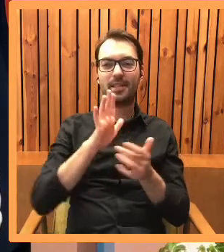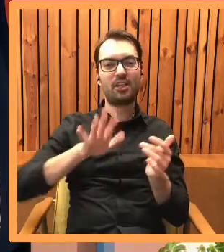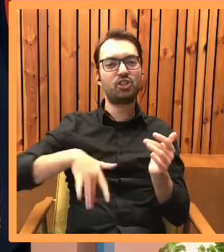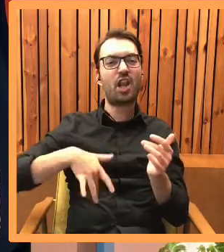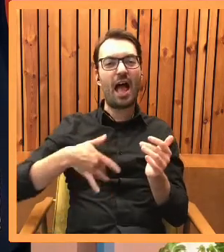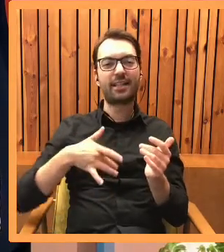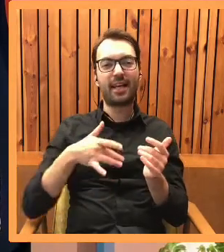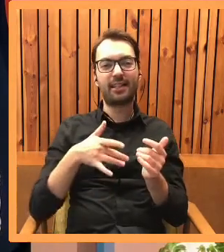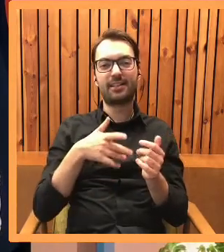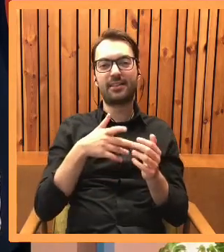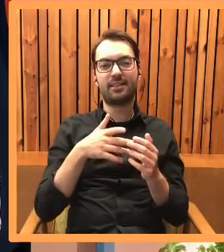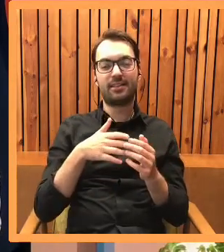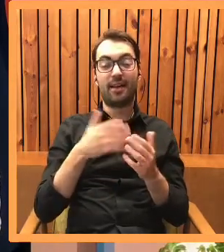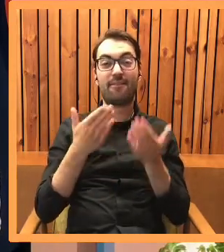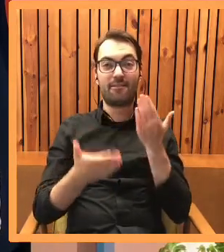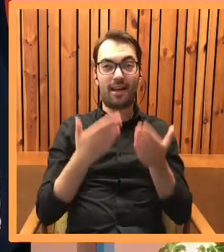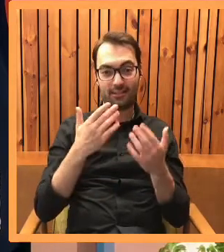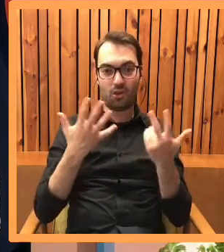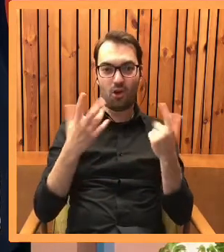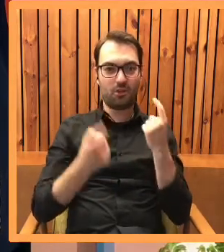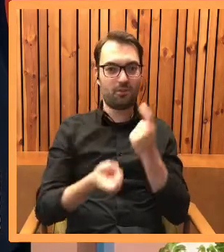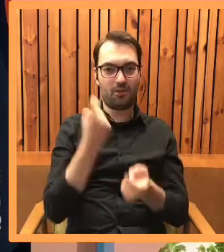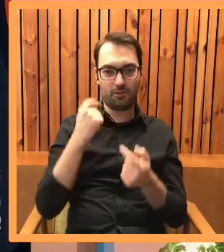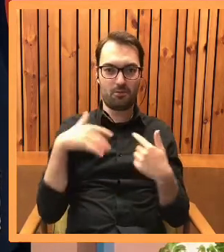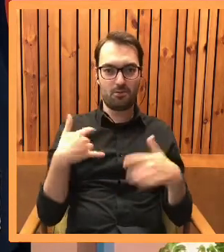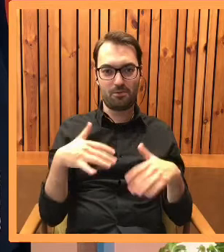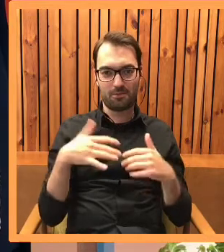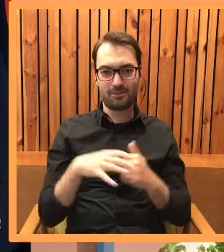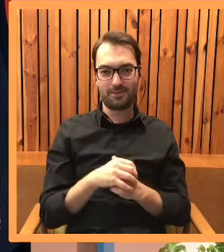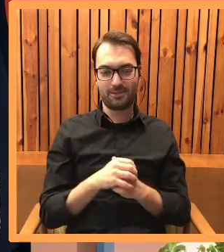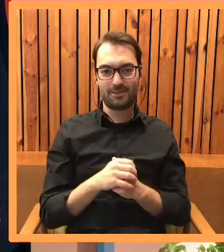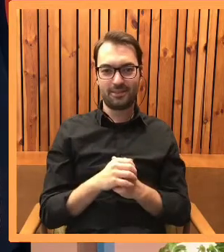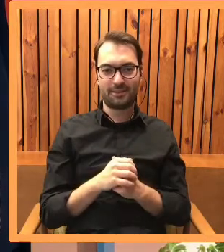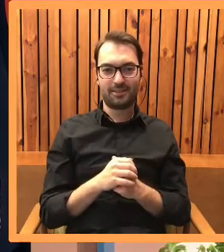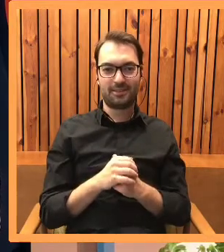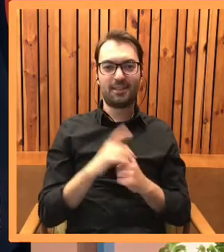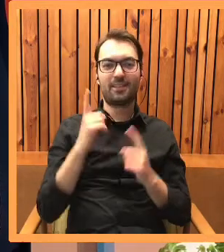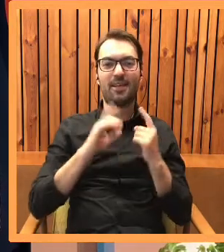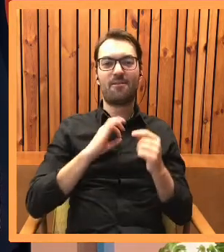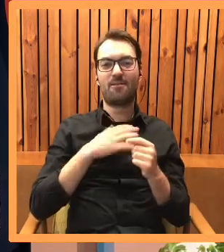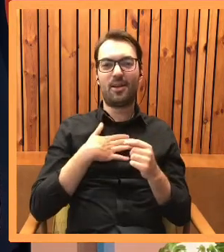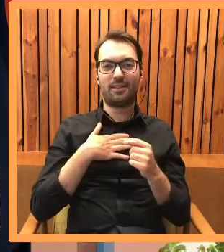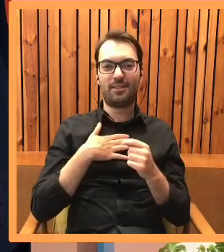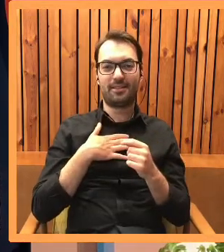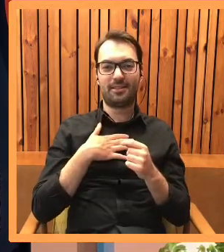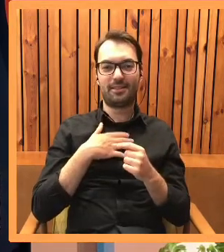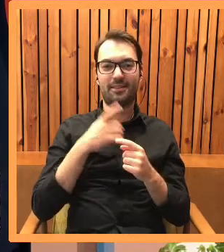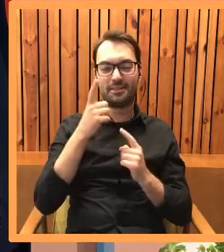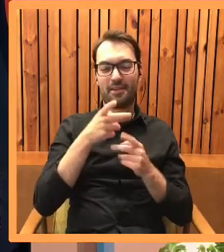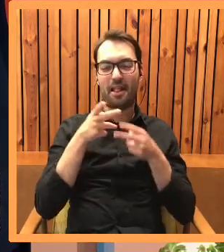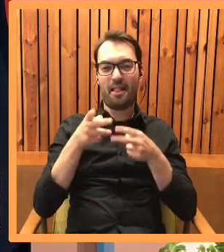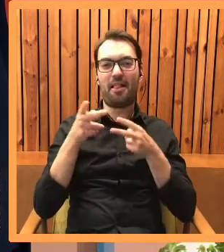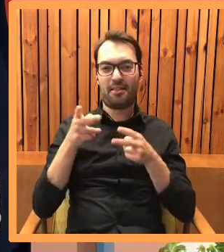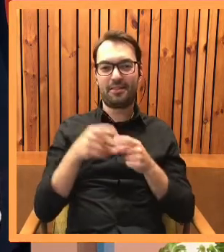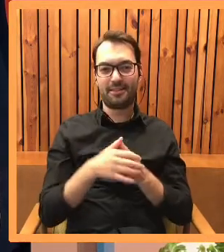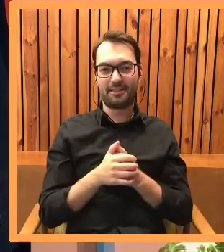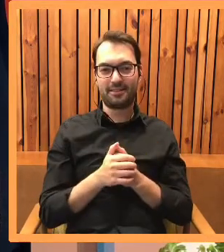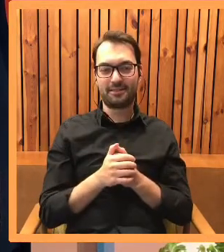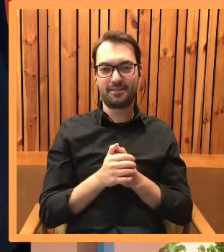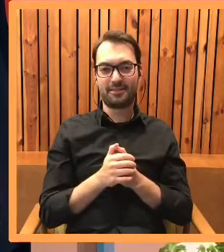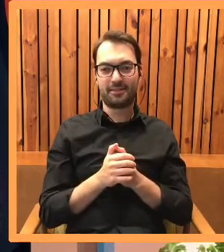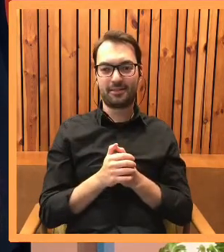który waży ponad 8 kg, co momentami jego właścicielka w nieładny sposób mu wypomina, mam wrażenie.